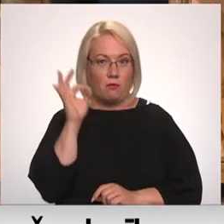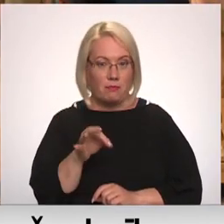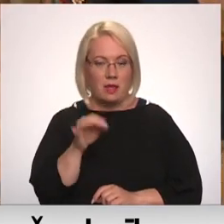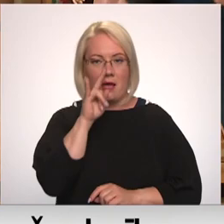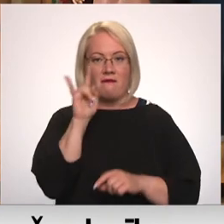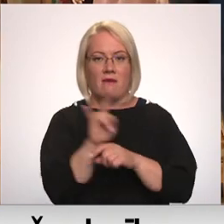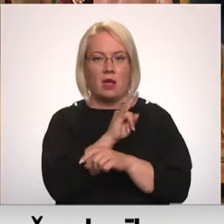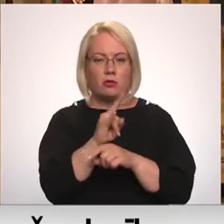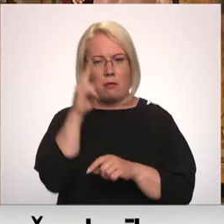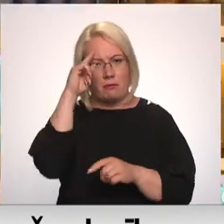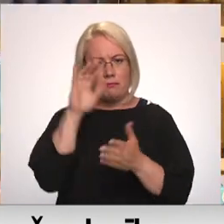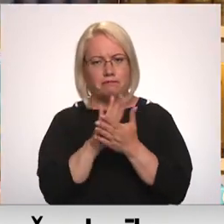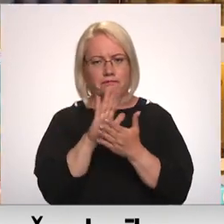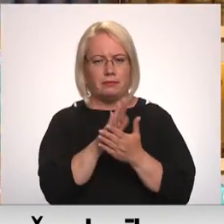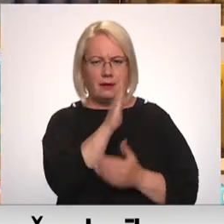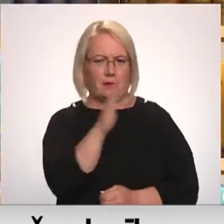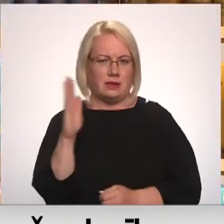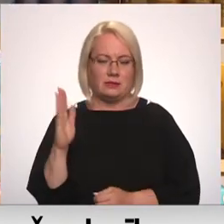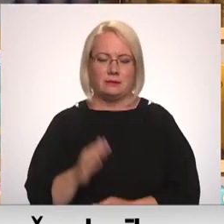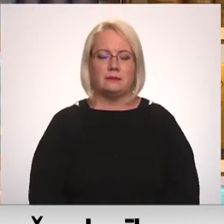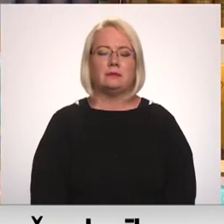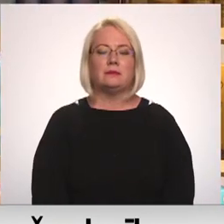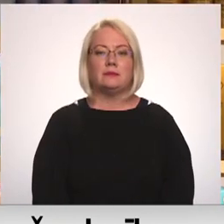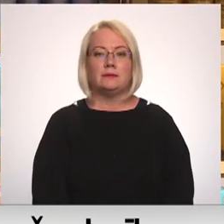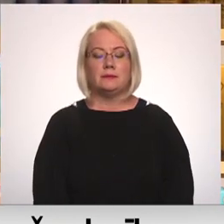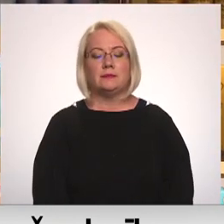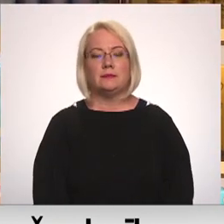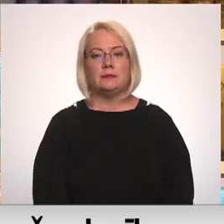varēs atpazīt tik viens. Iļa Kozinsainis Kupčs, Latvijas televīzija